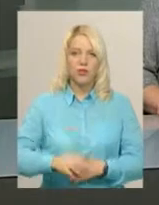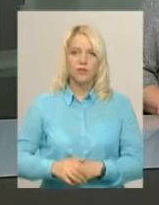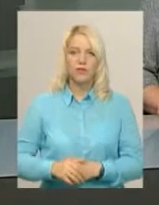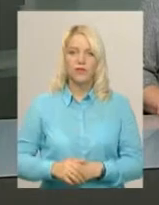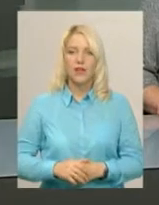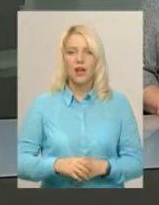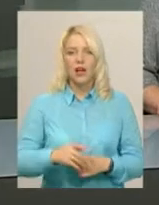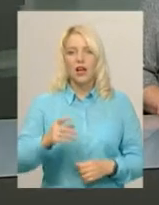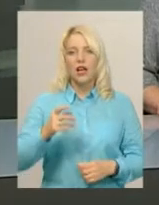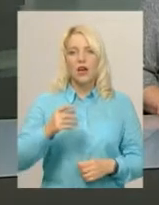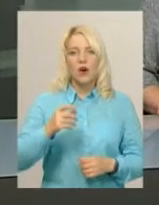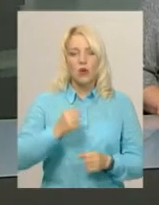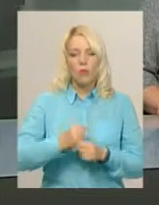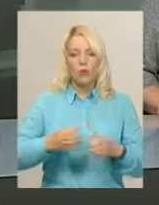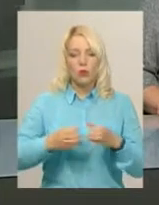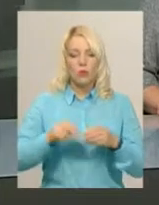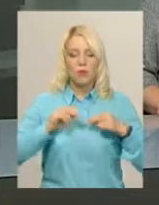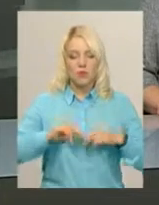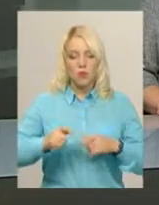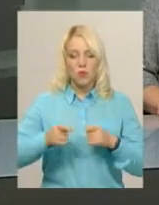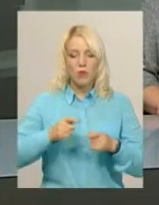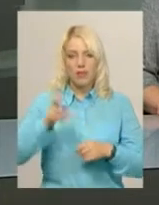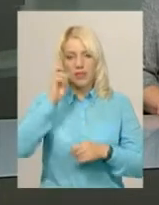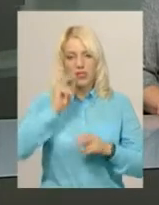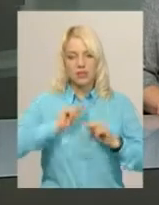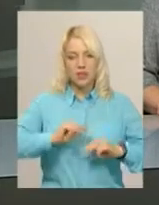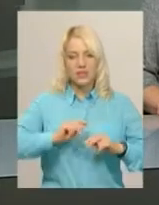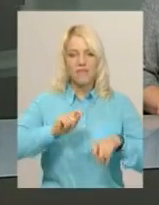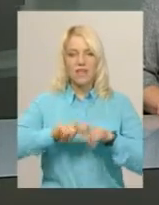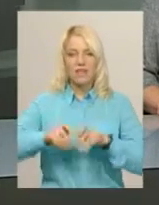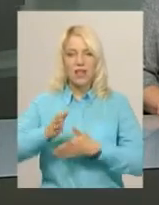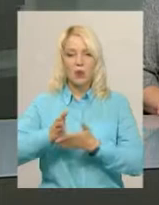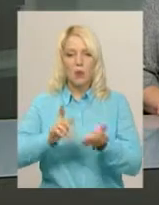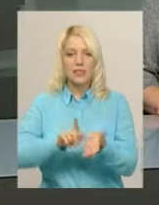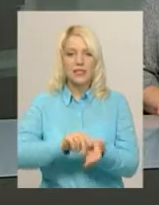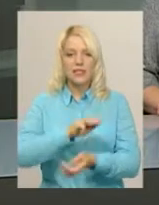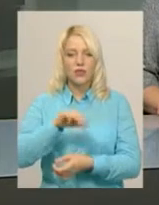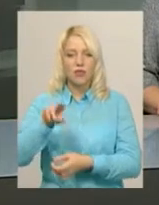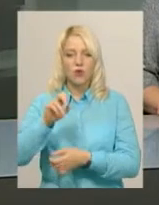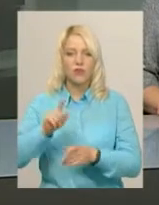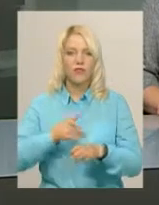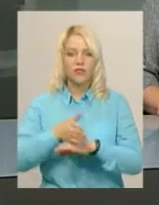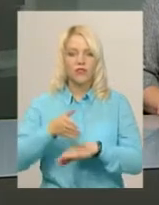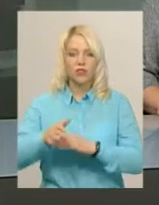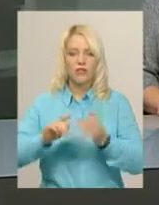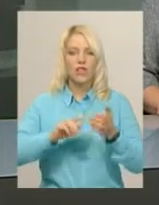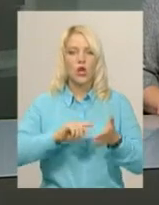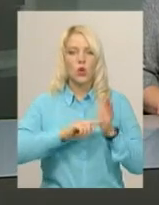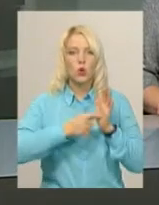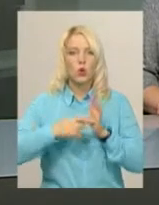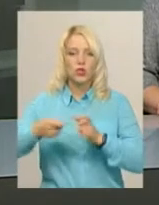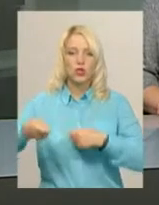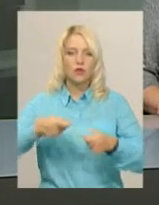Робоча група працівників управління Держпраці, Фіскальної служби та Пенсійного фонду області відвідали торгівельні точки на вулиці